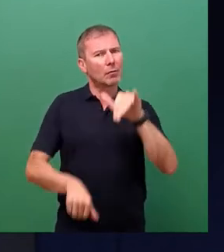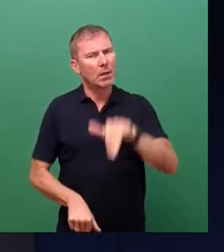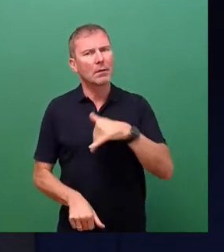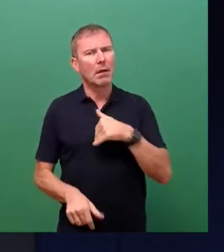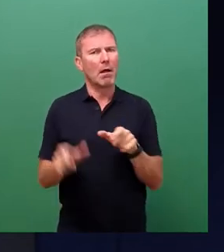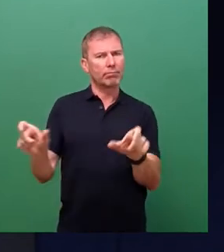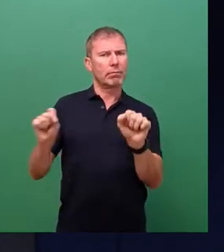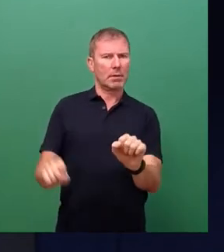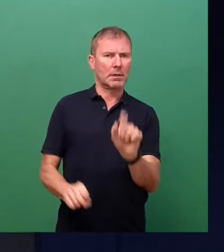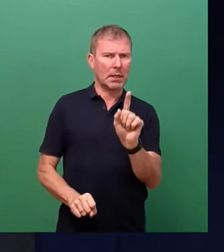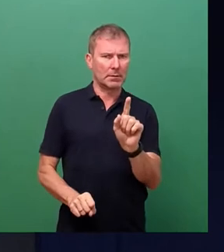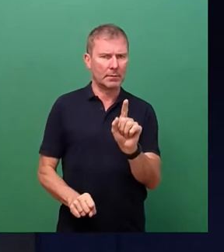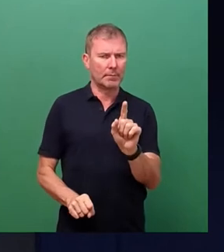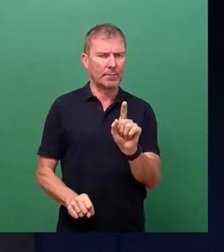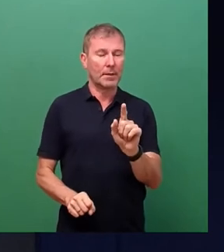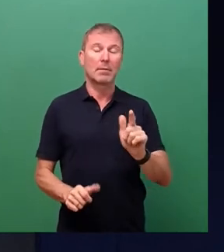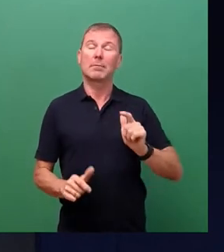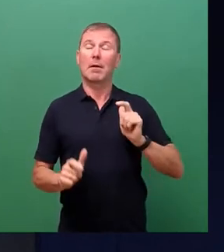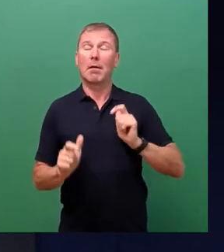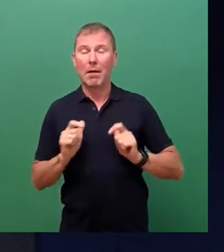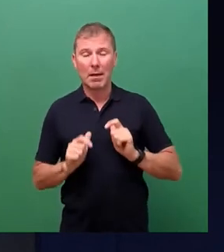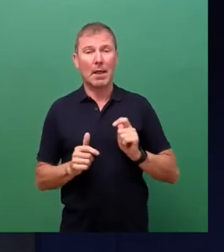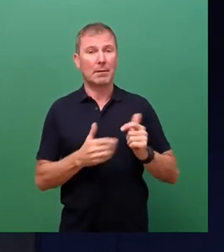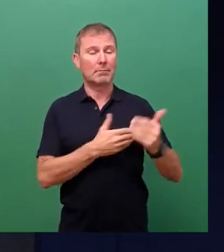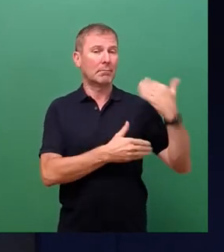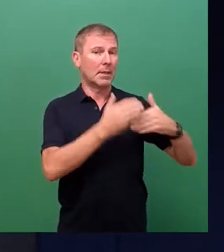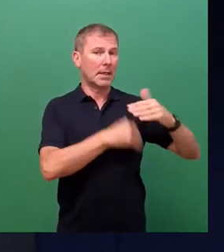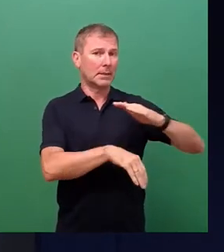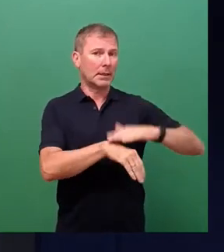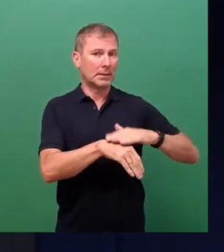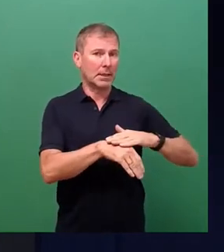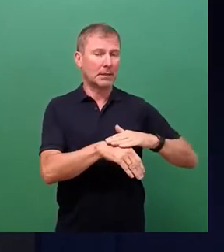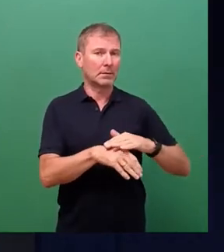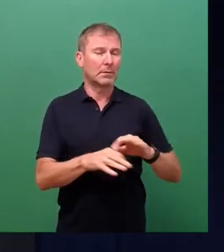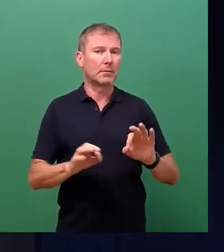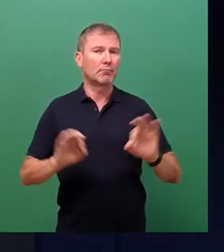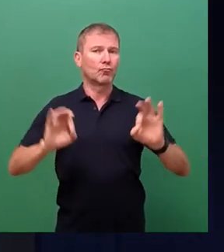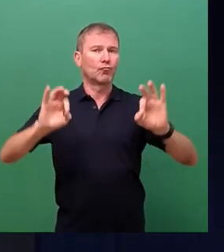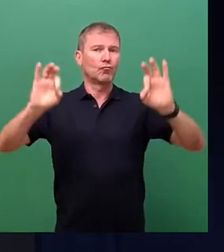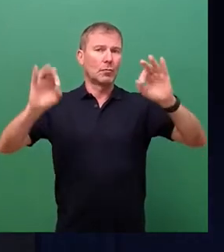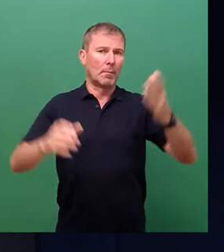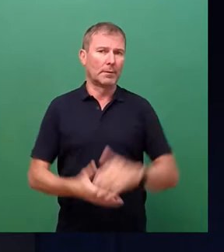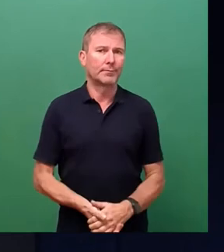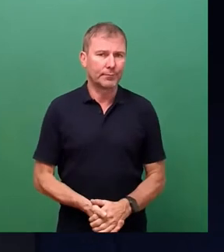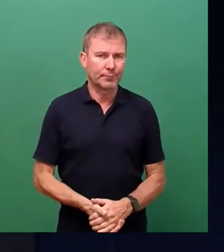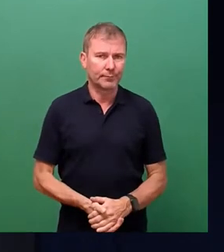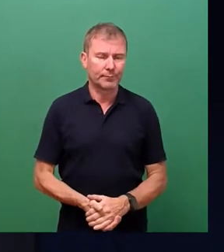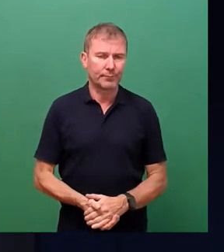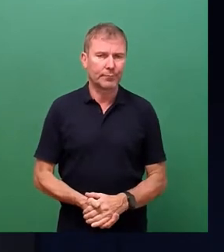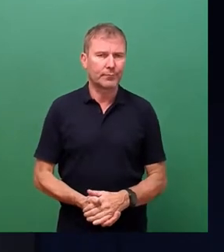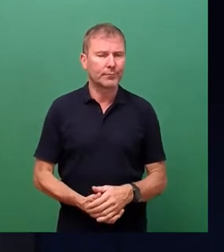nehmen leider in der letzten Zeit auch immer weiter zu. Da stand gerade